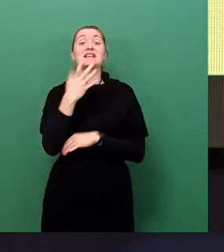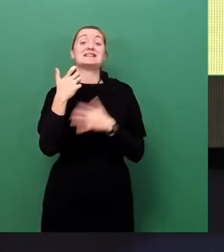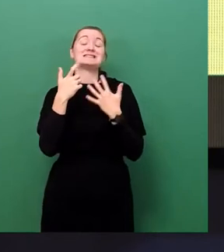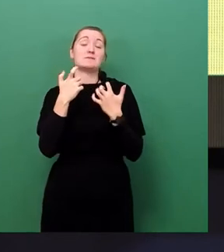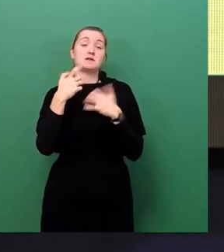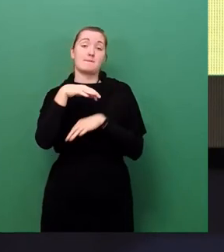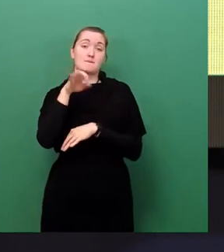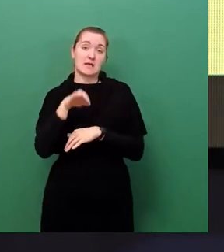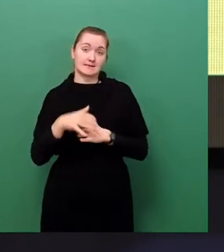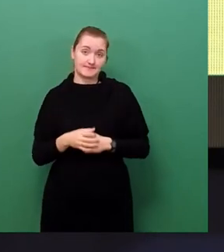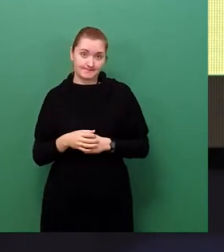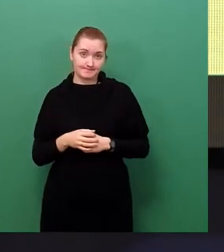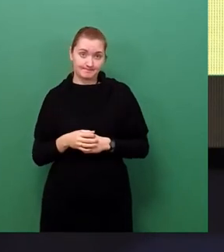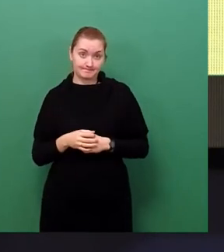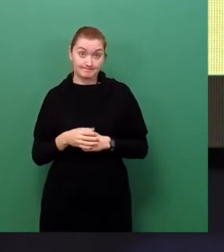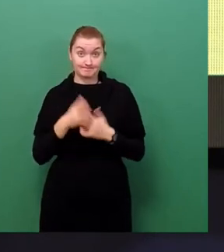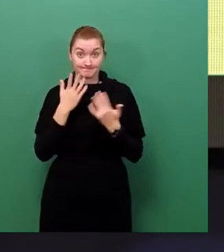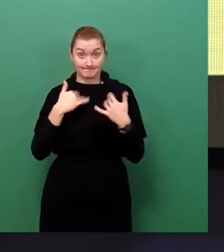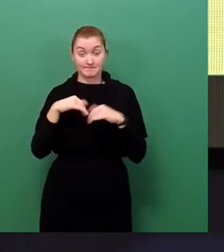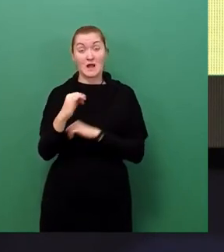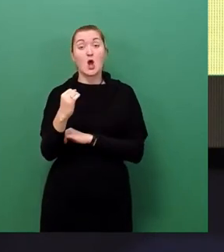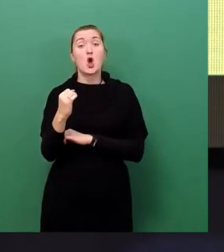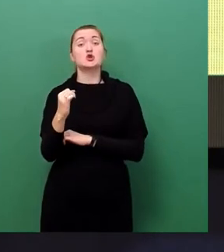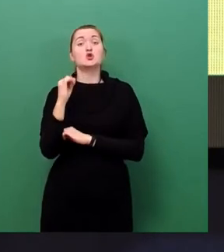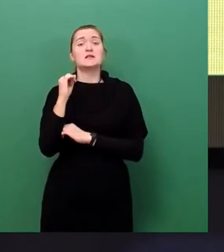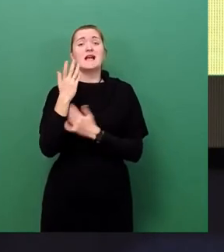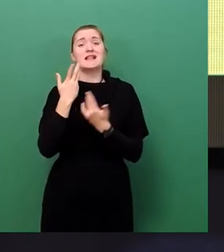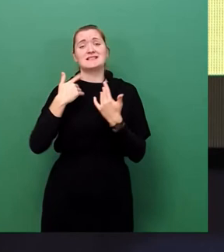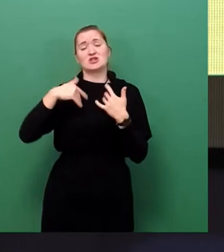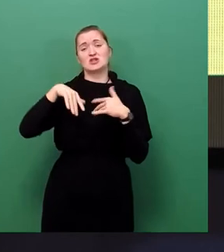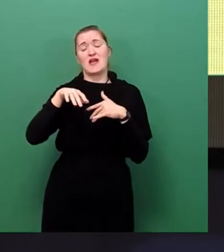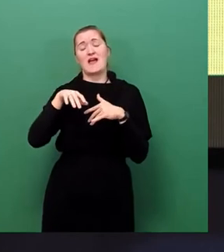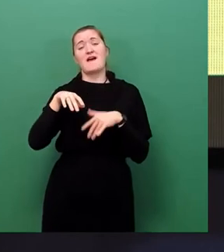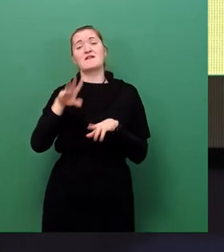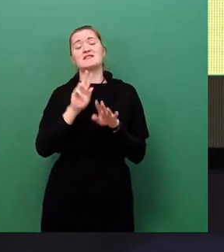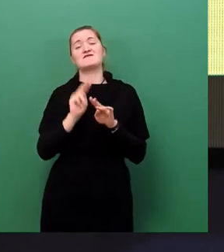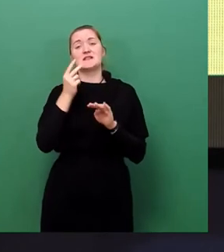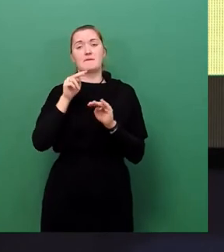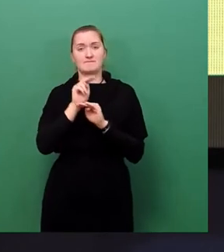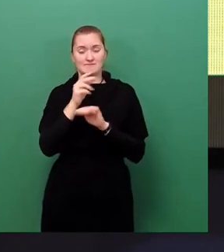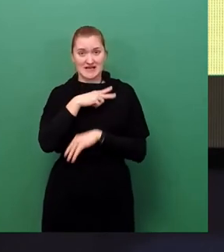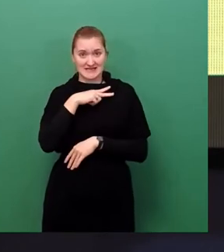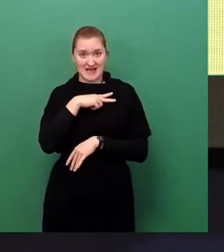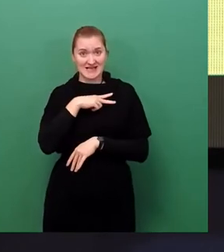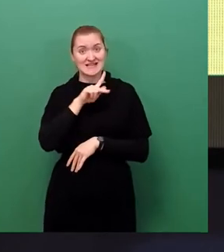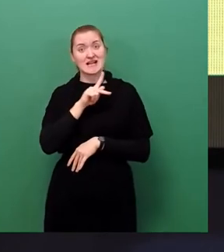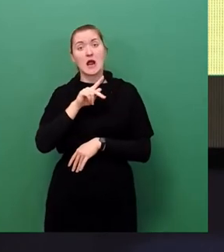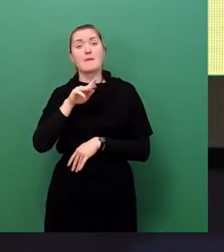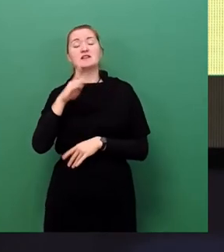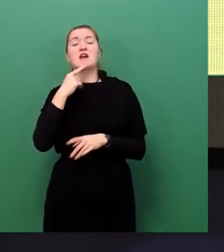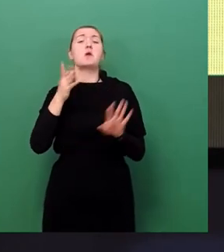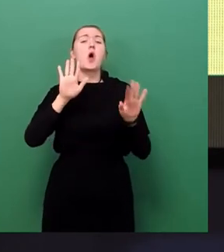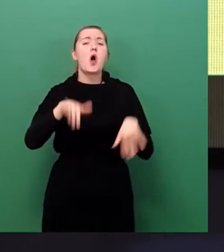Die sozialistische Vizepräsident Europaparlament Katharina Barley erklärt in der Bild-Zeitung, einfach weniger Heizen, das spart